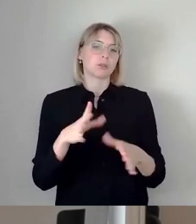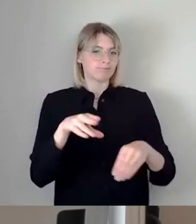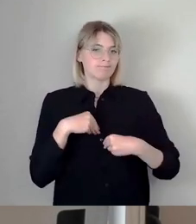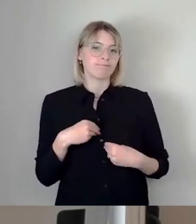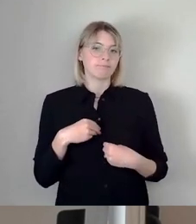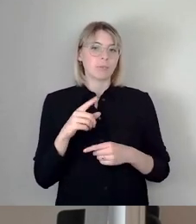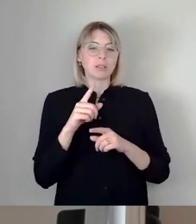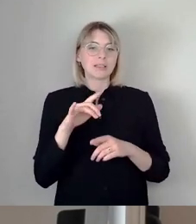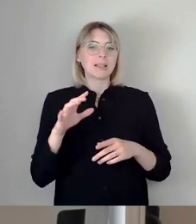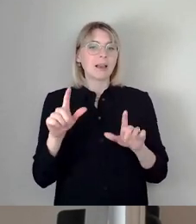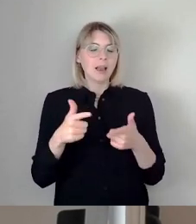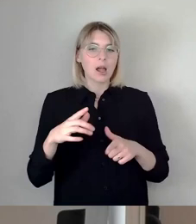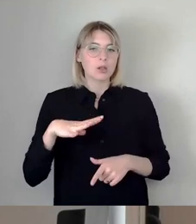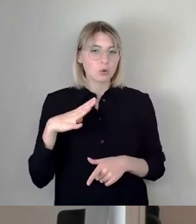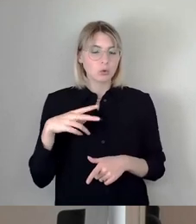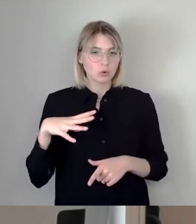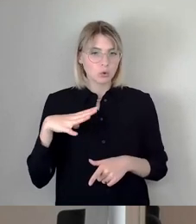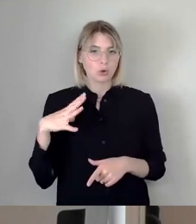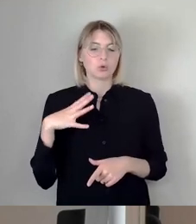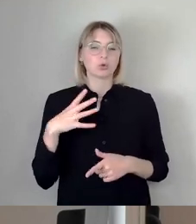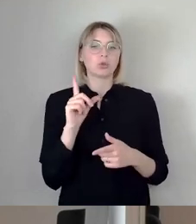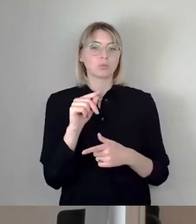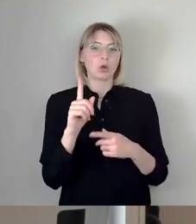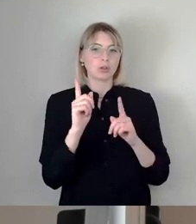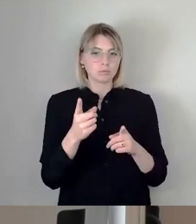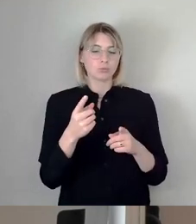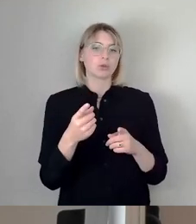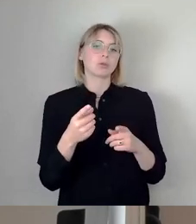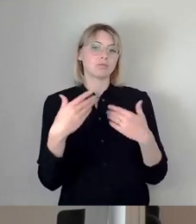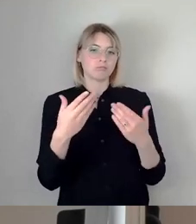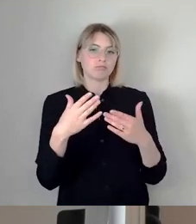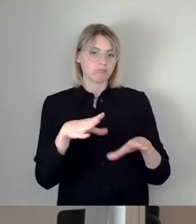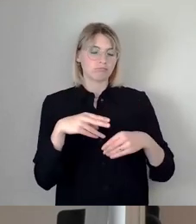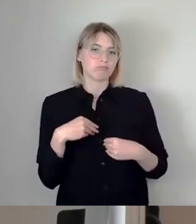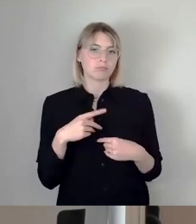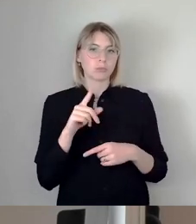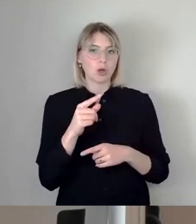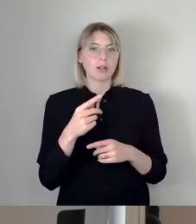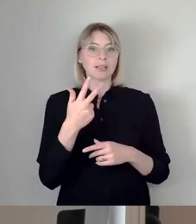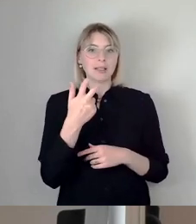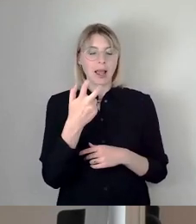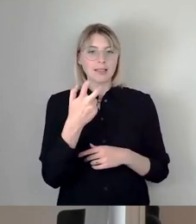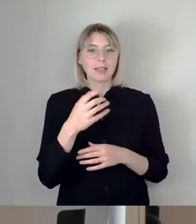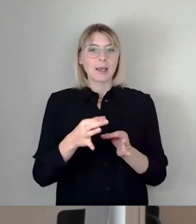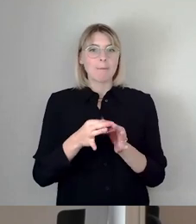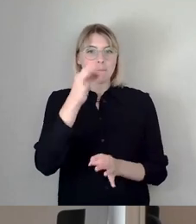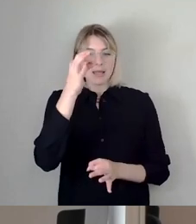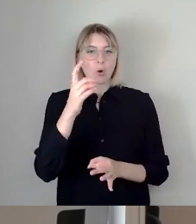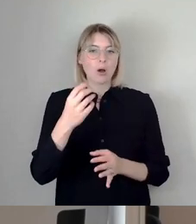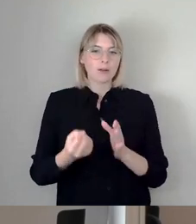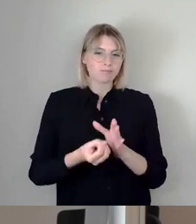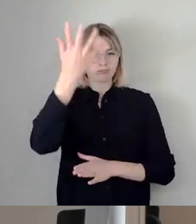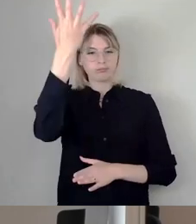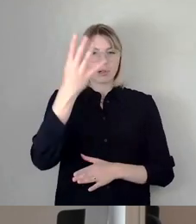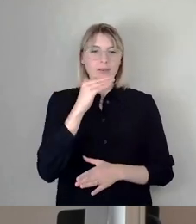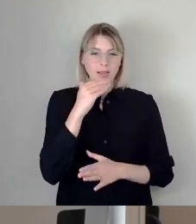Insofern freue ich mich sehr, wenn auch irgendwann diese 30 Meter hohe Fontäne mal wieder in Betrieb geht. Und dann haben